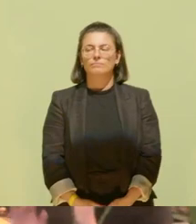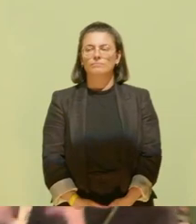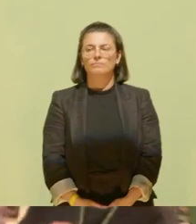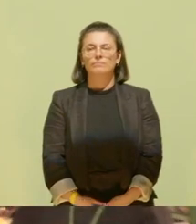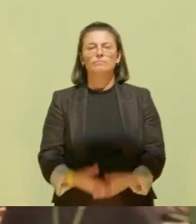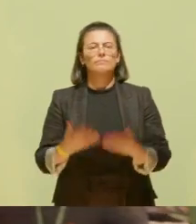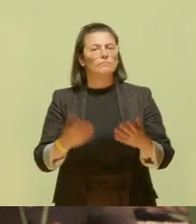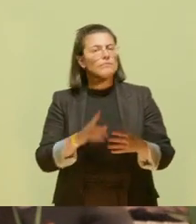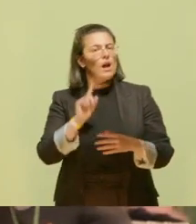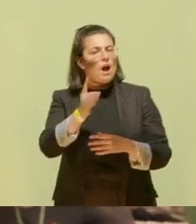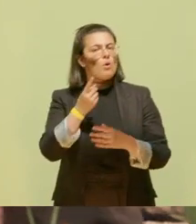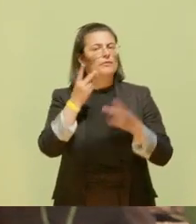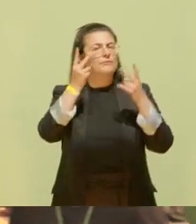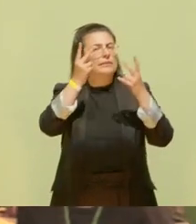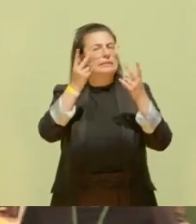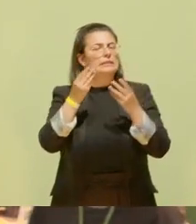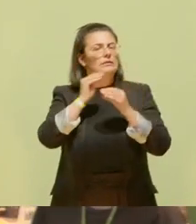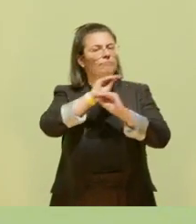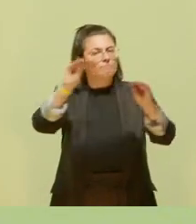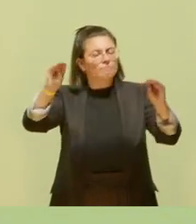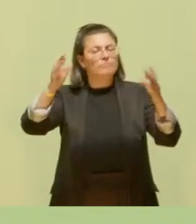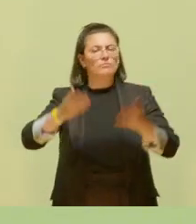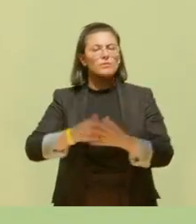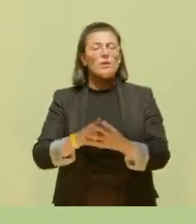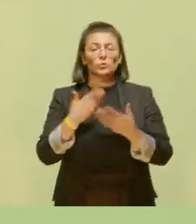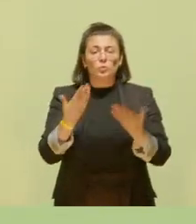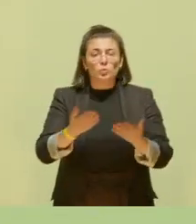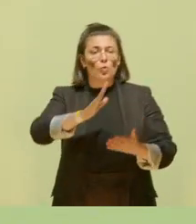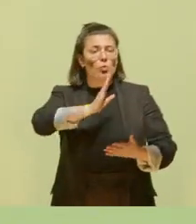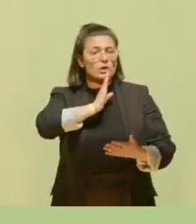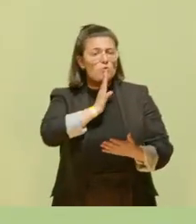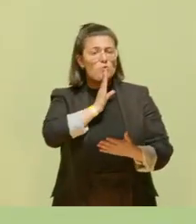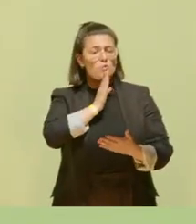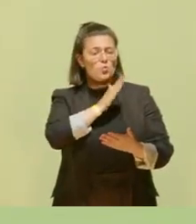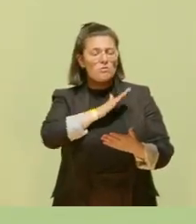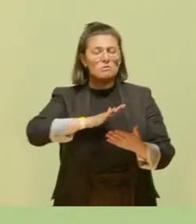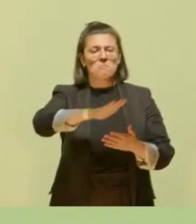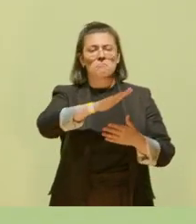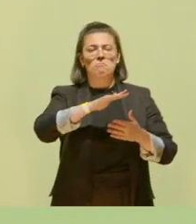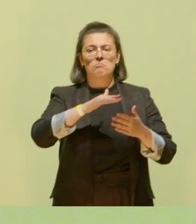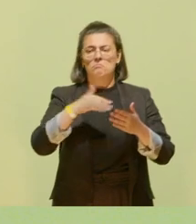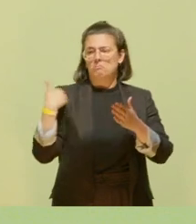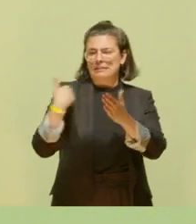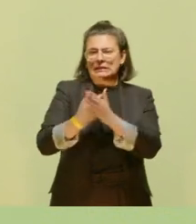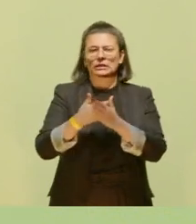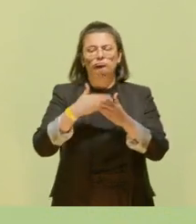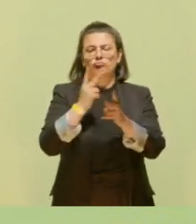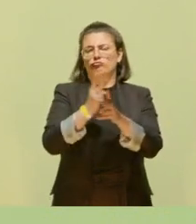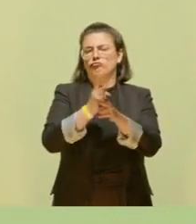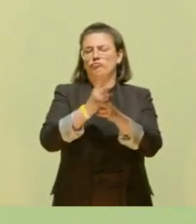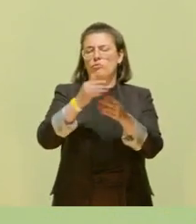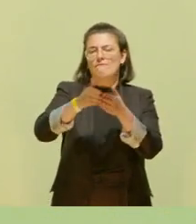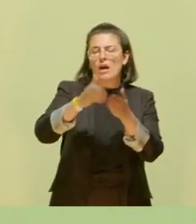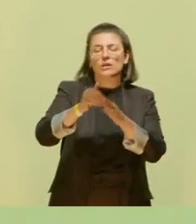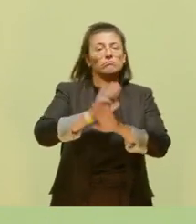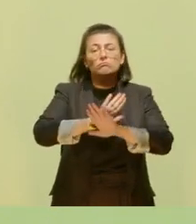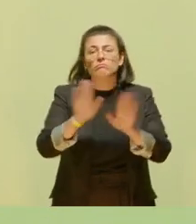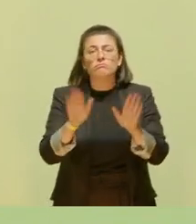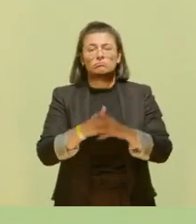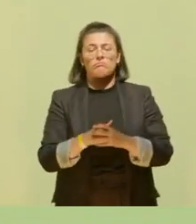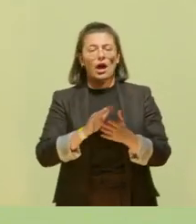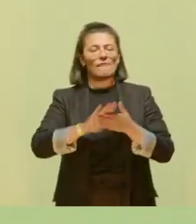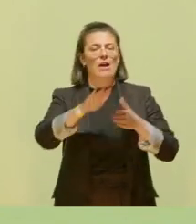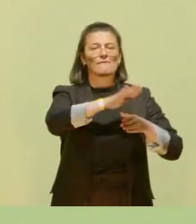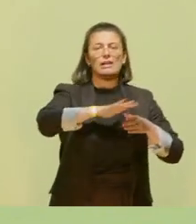Klar ist aber auch, es wird nicht reichen, wenn wir so weitermachen wie bisher, uns ein paar Flächen aber